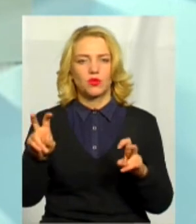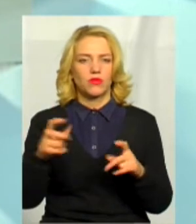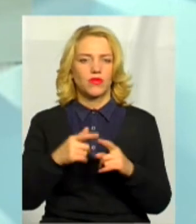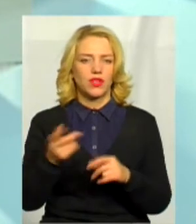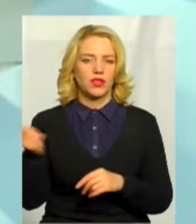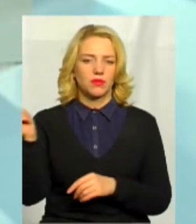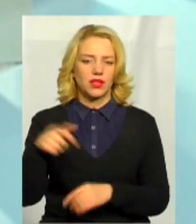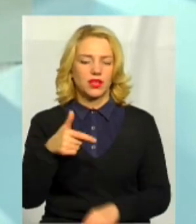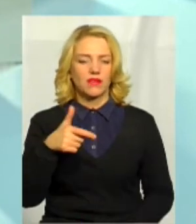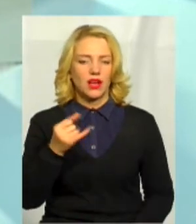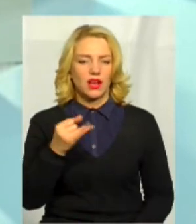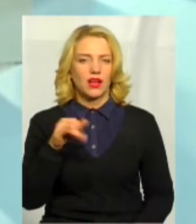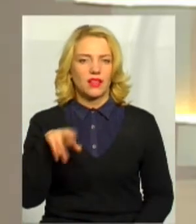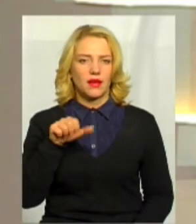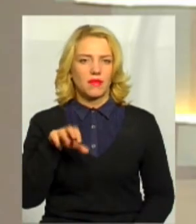Гайдамака.